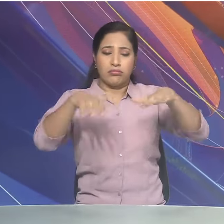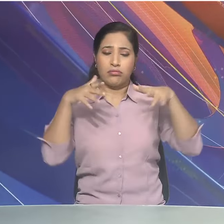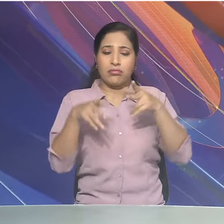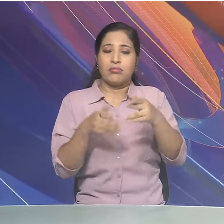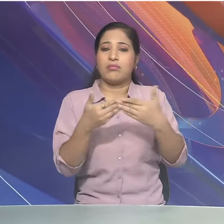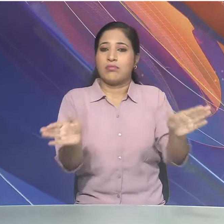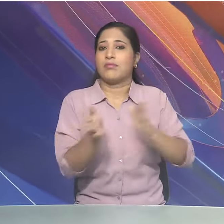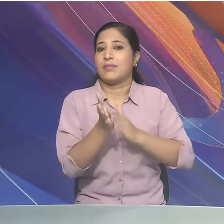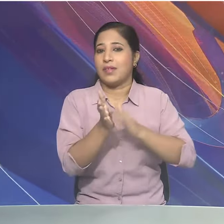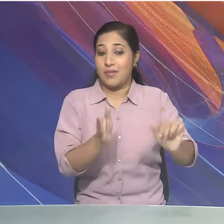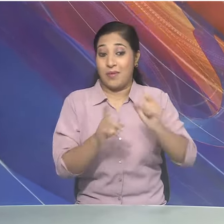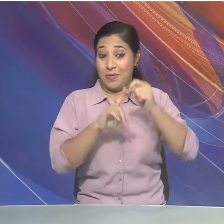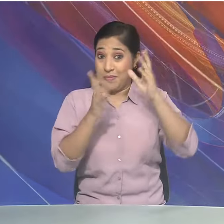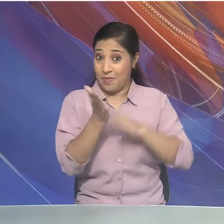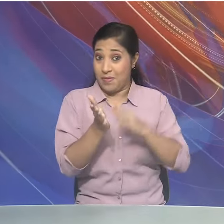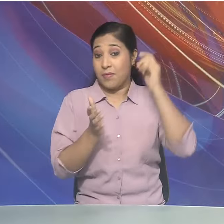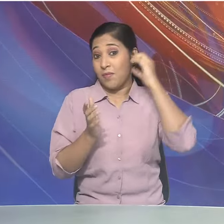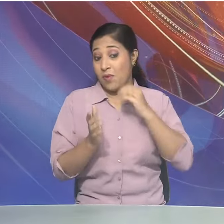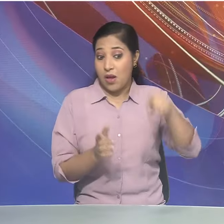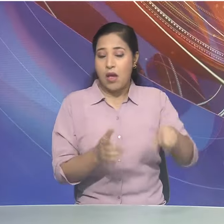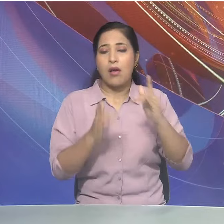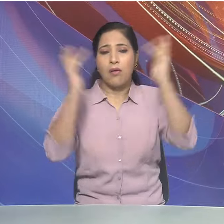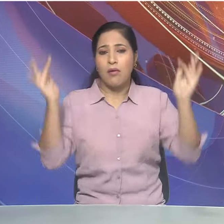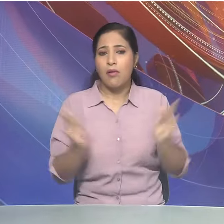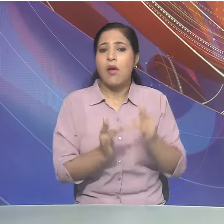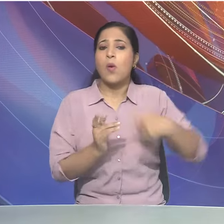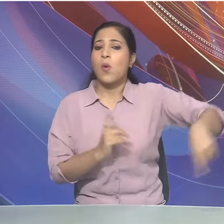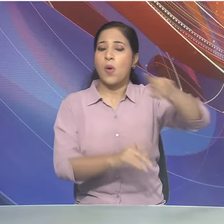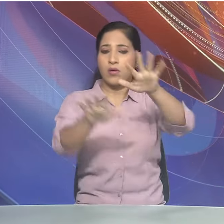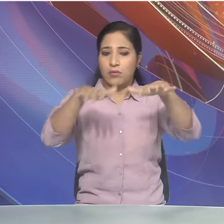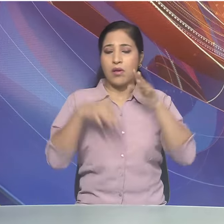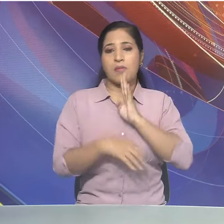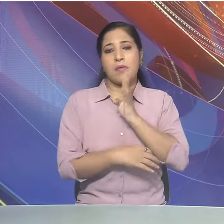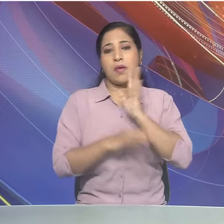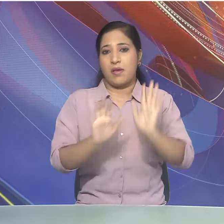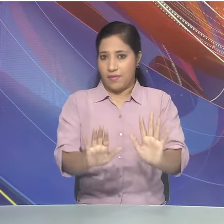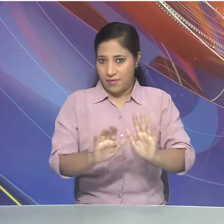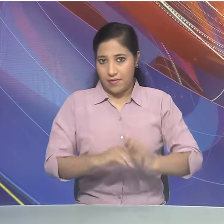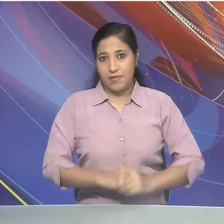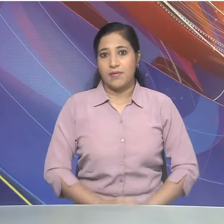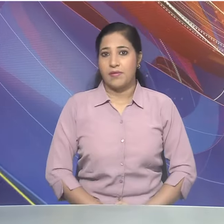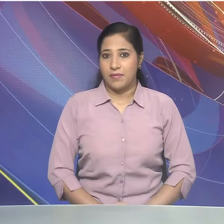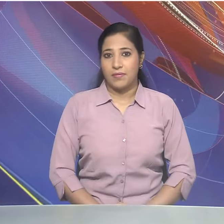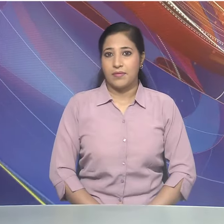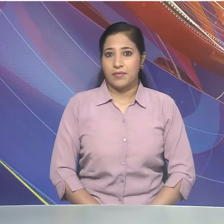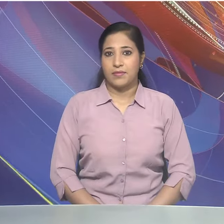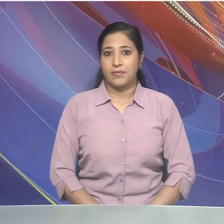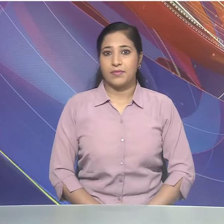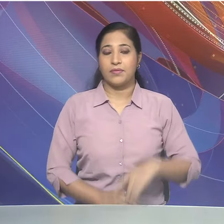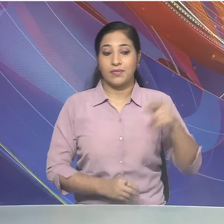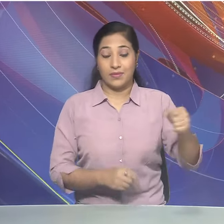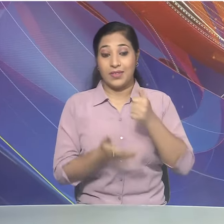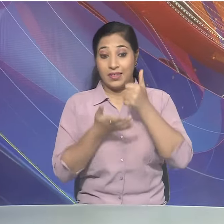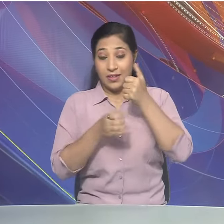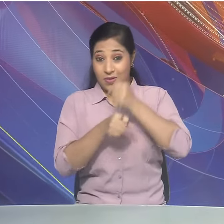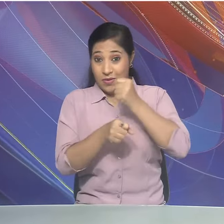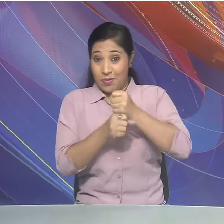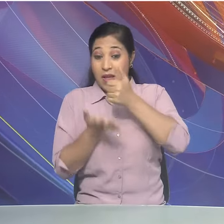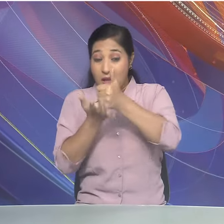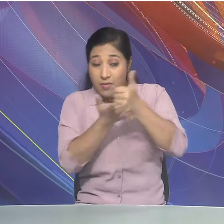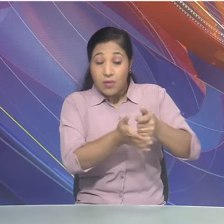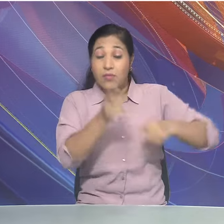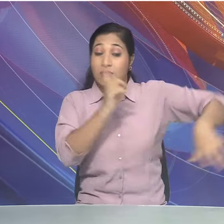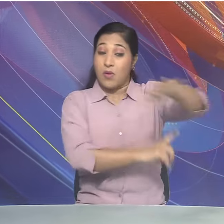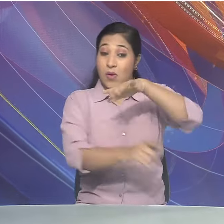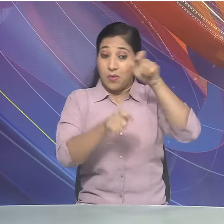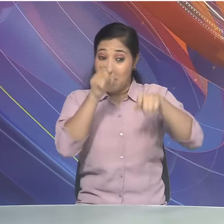पीम मोदी इस समारों को वर्च्वल माध्यम से संबोधित भी करेंगे सहकारी संगवाद की भावना